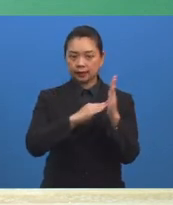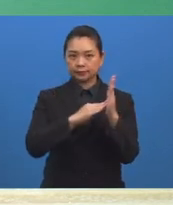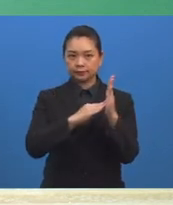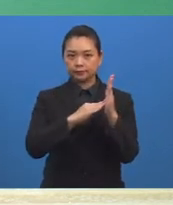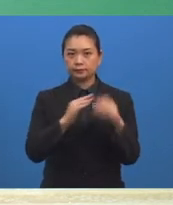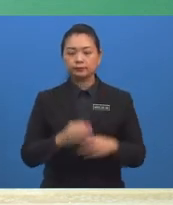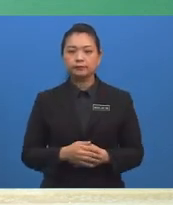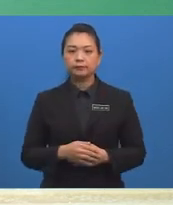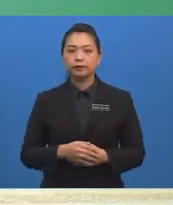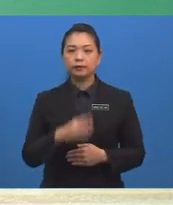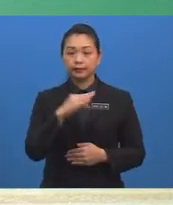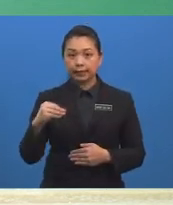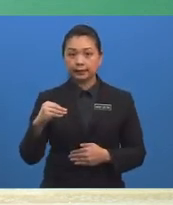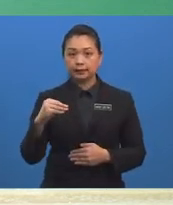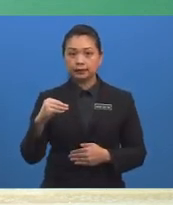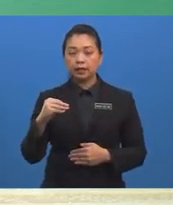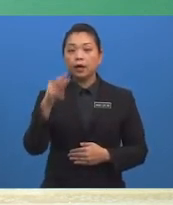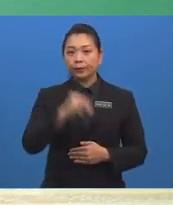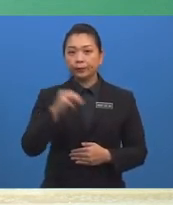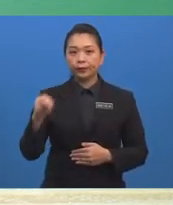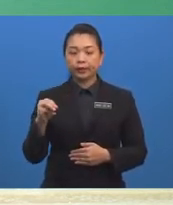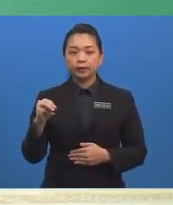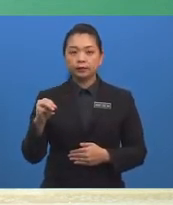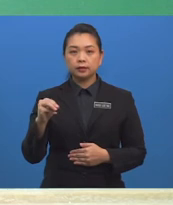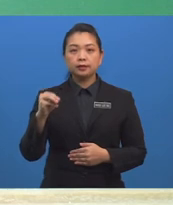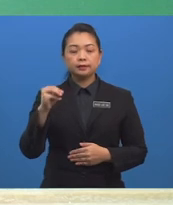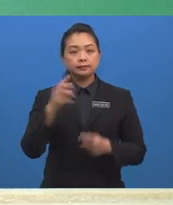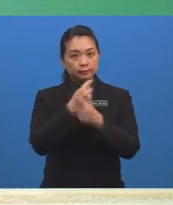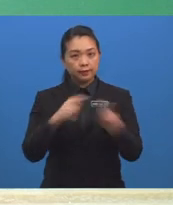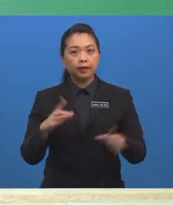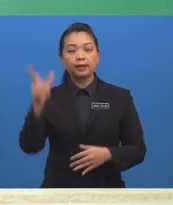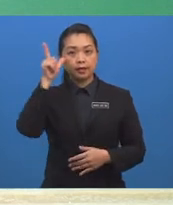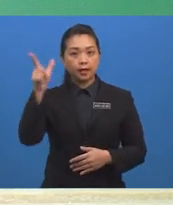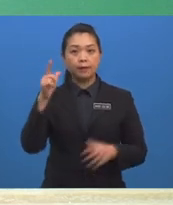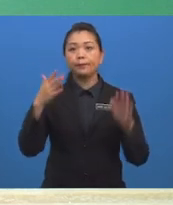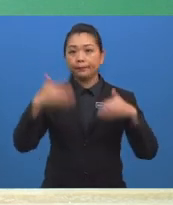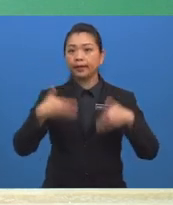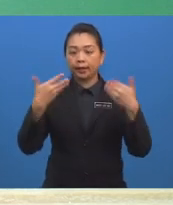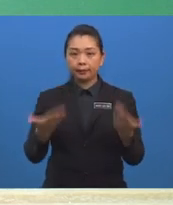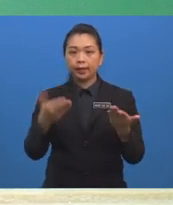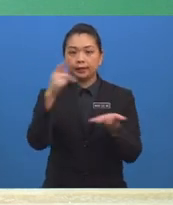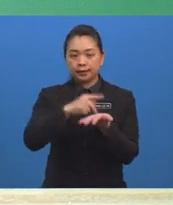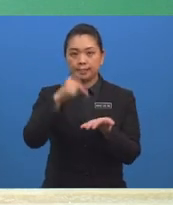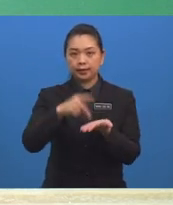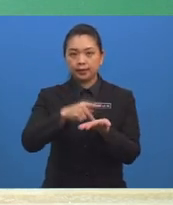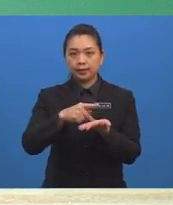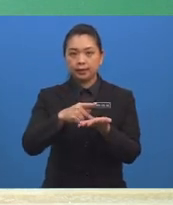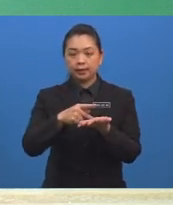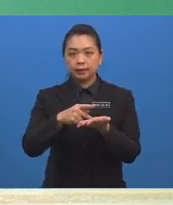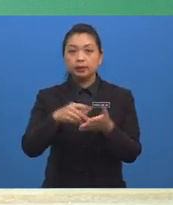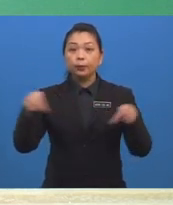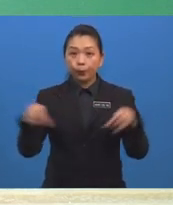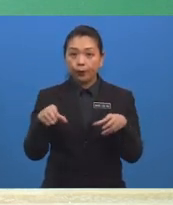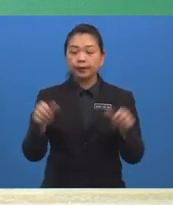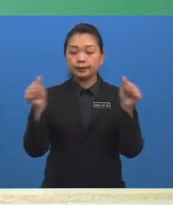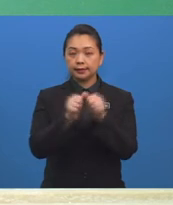Dan juga murid-murid juga telah melihat Bagaimana pengiraan dijalankan